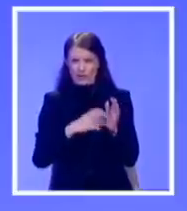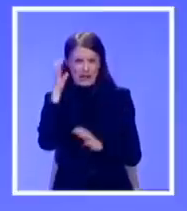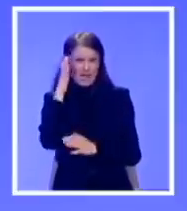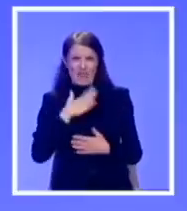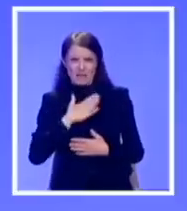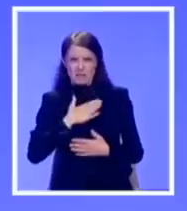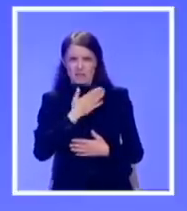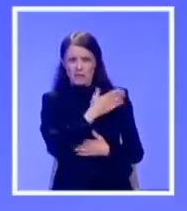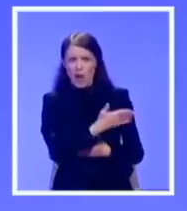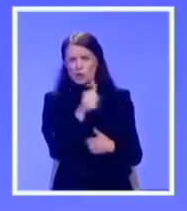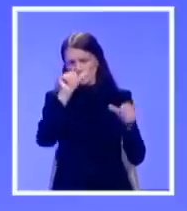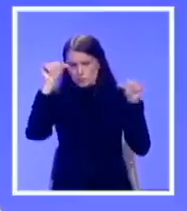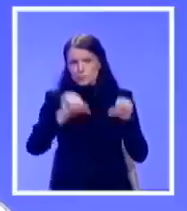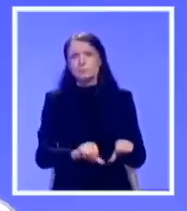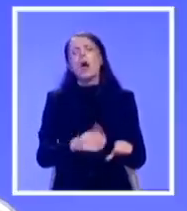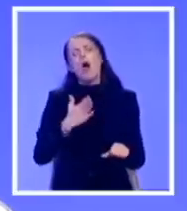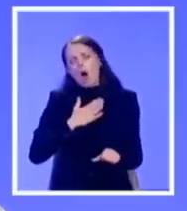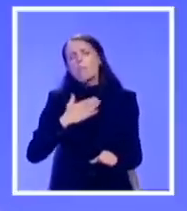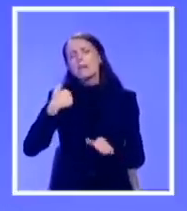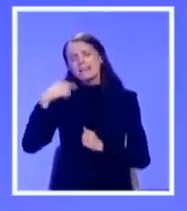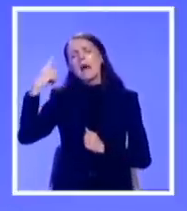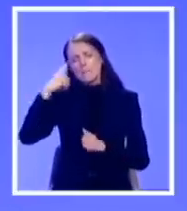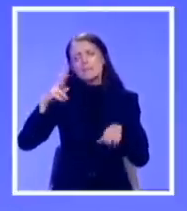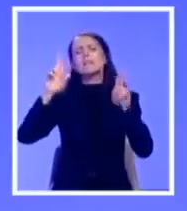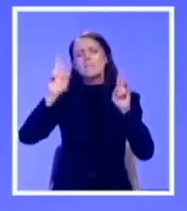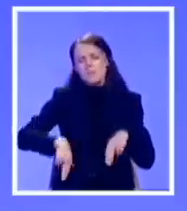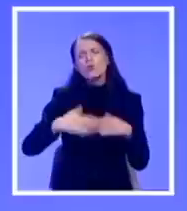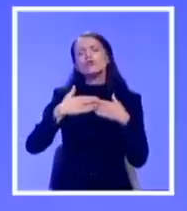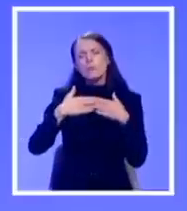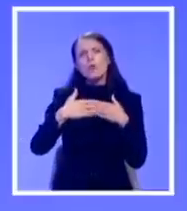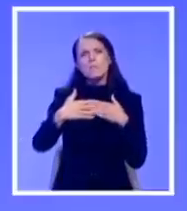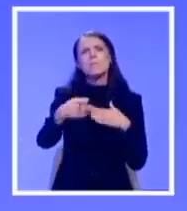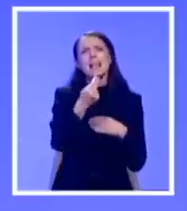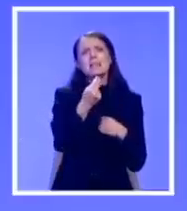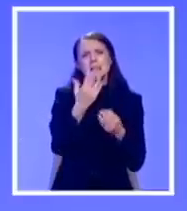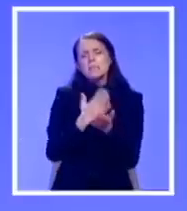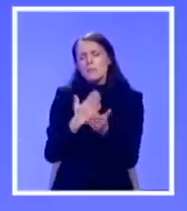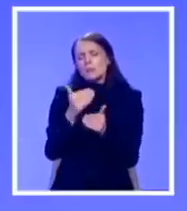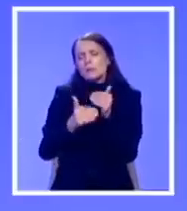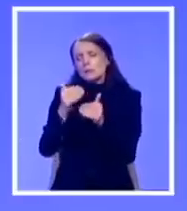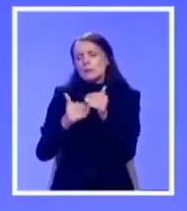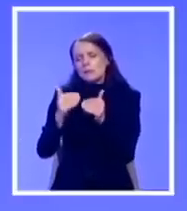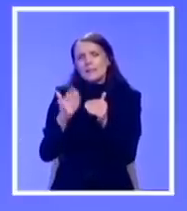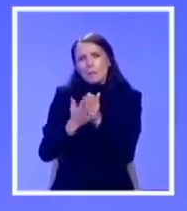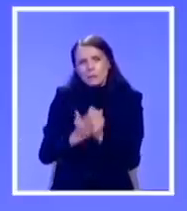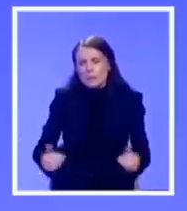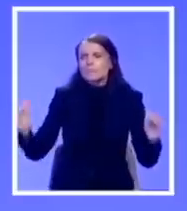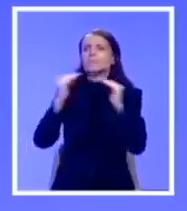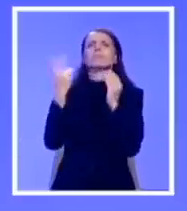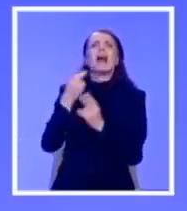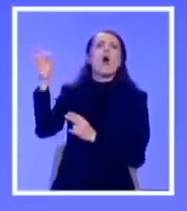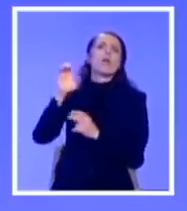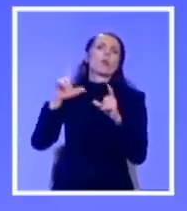ja ipak smatram da mi možemo da približimo Srbiju evropskim standardima, odnosno standardima